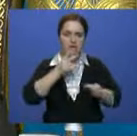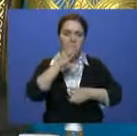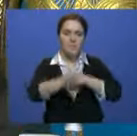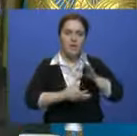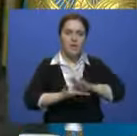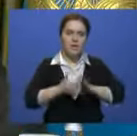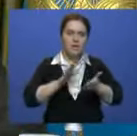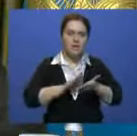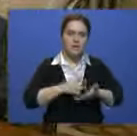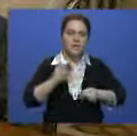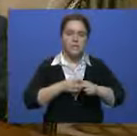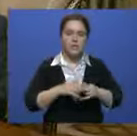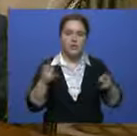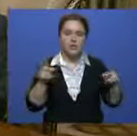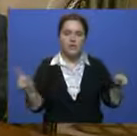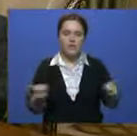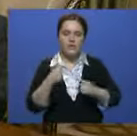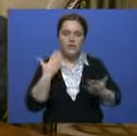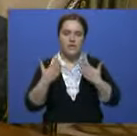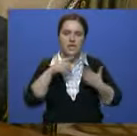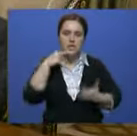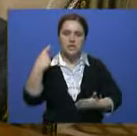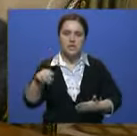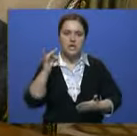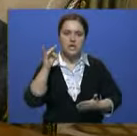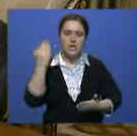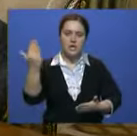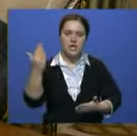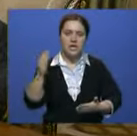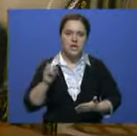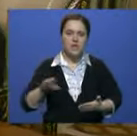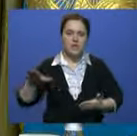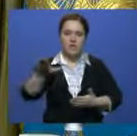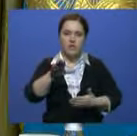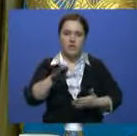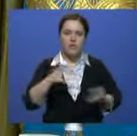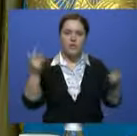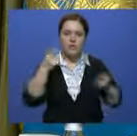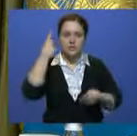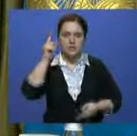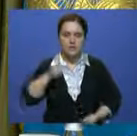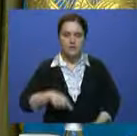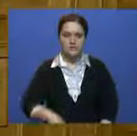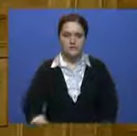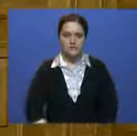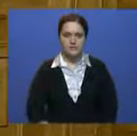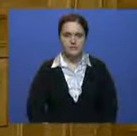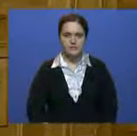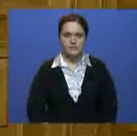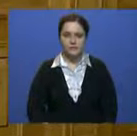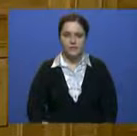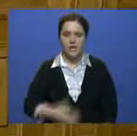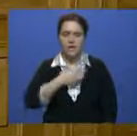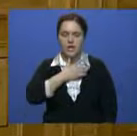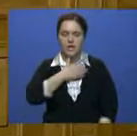ситуацию в контексте развития отношений между Россией и странами Запада, а также трендов в глобальной экономике. Ваша программа